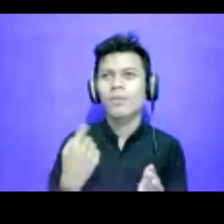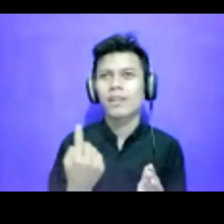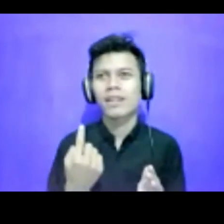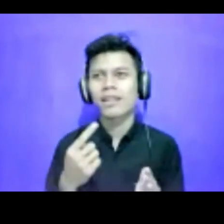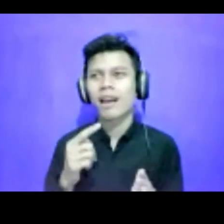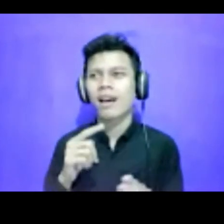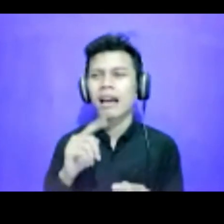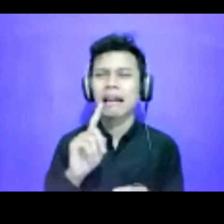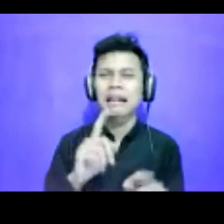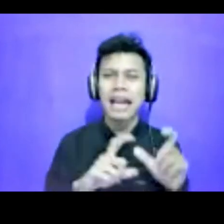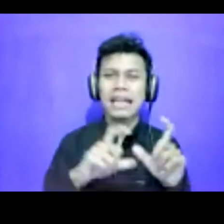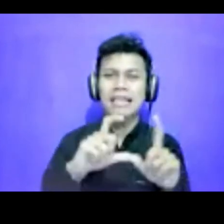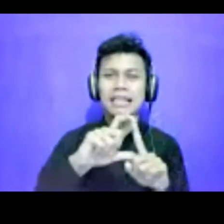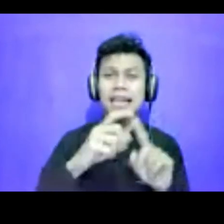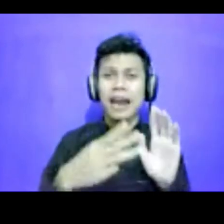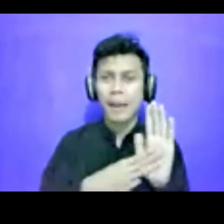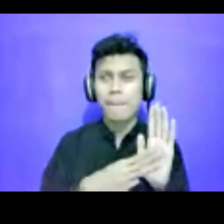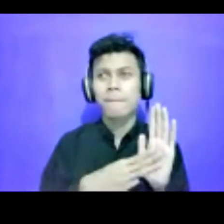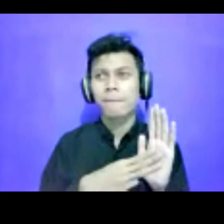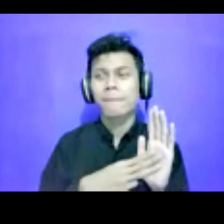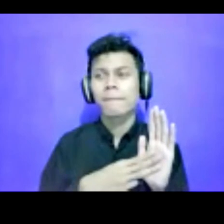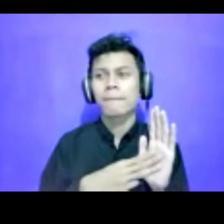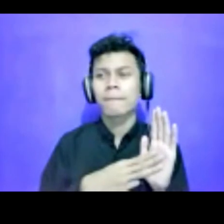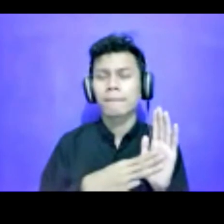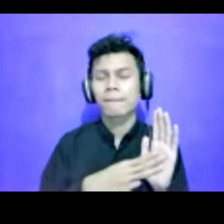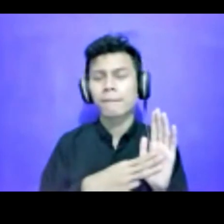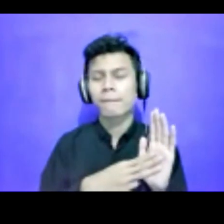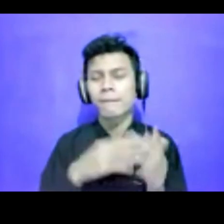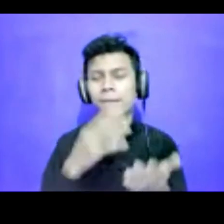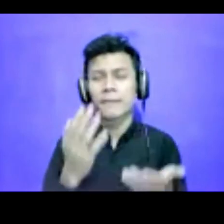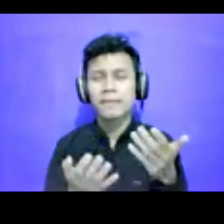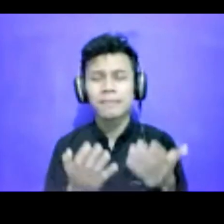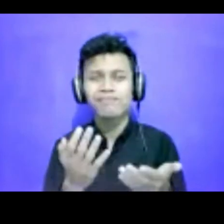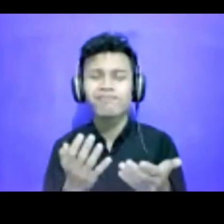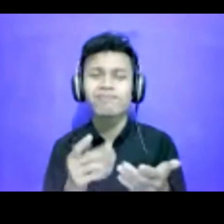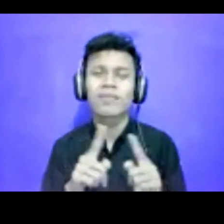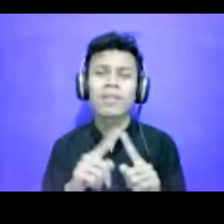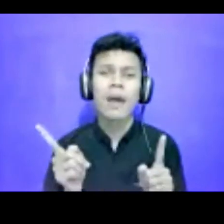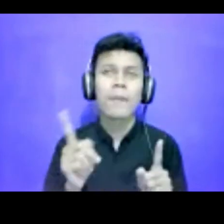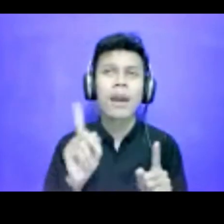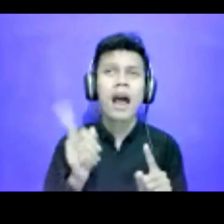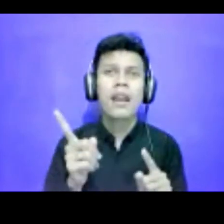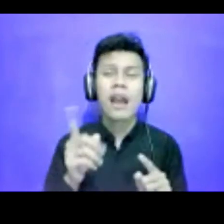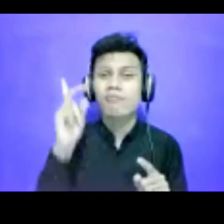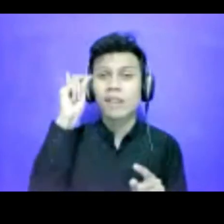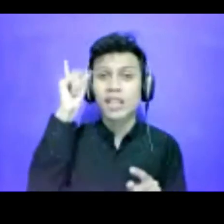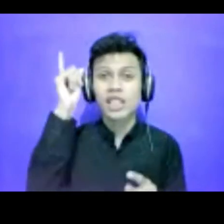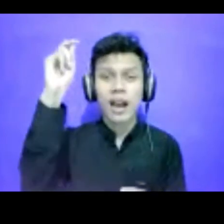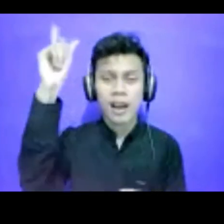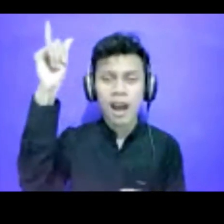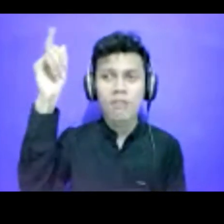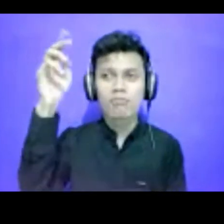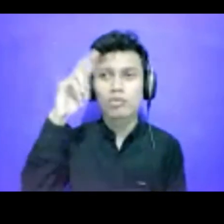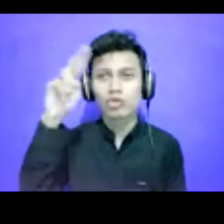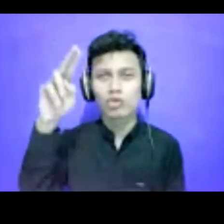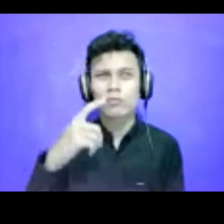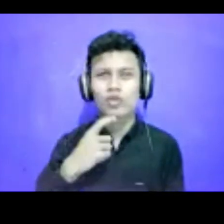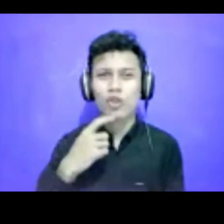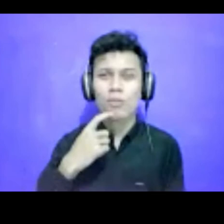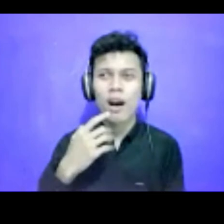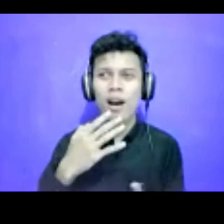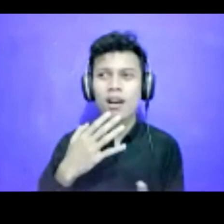SDM di Solidir gitu, tapi ada rencana untuk coba mengembangkan